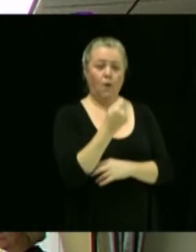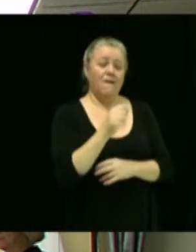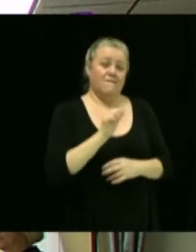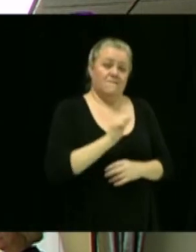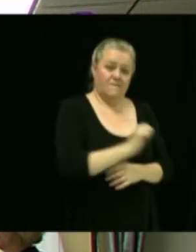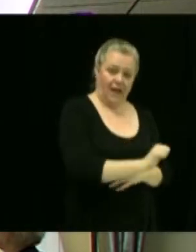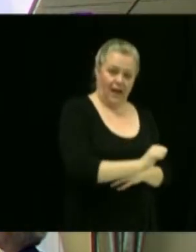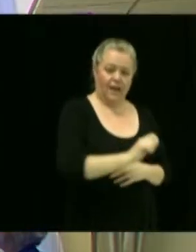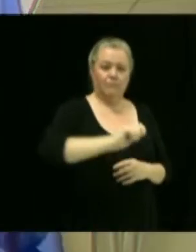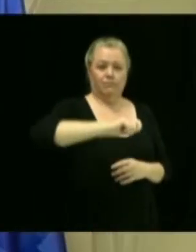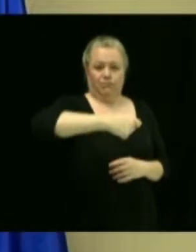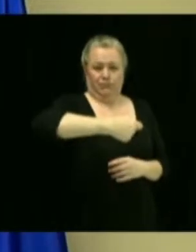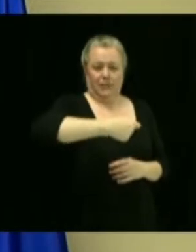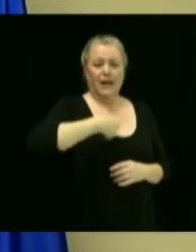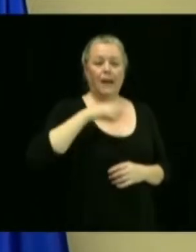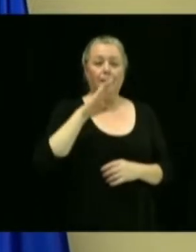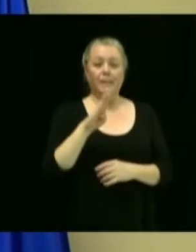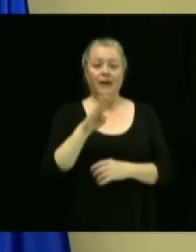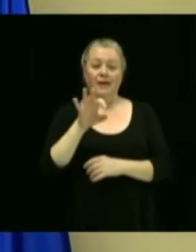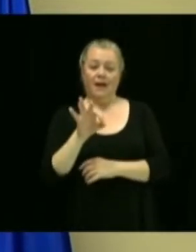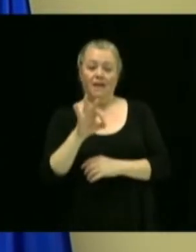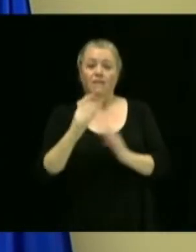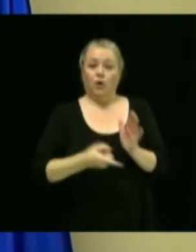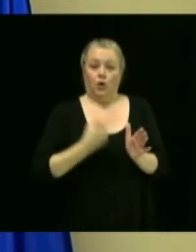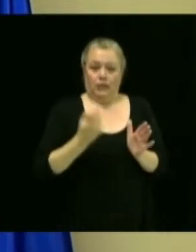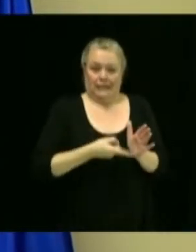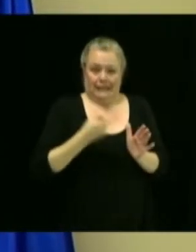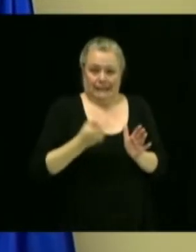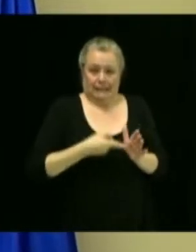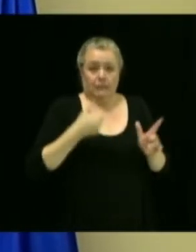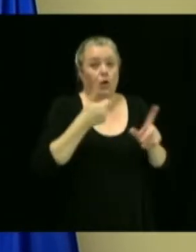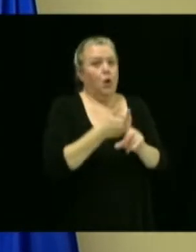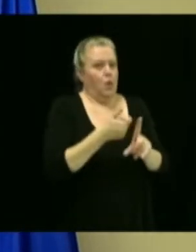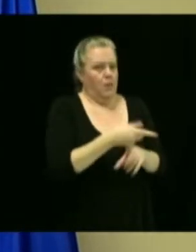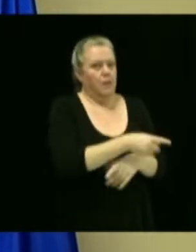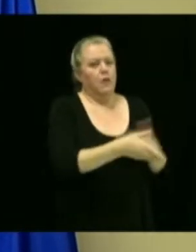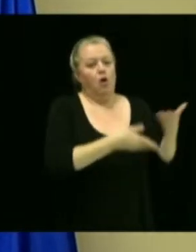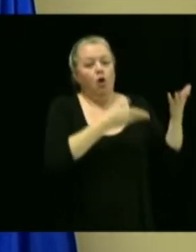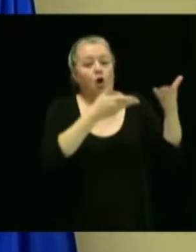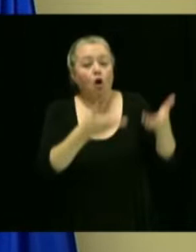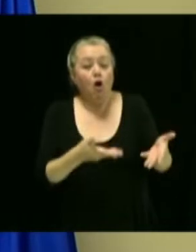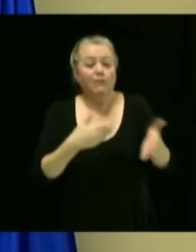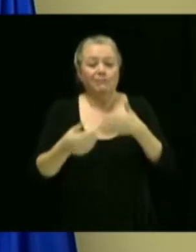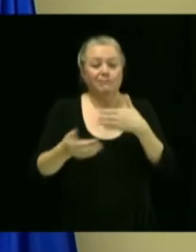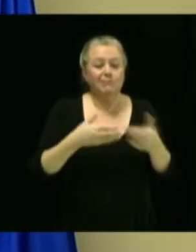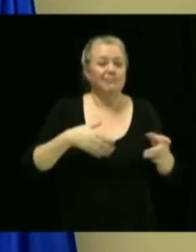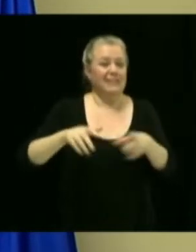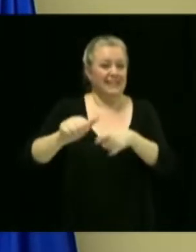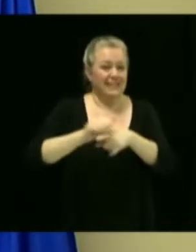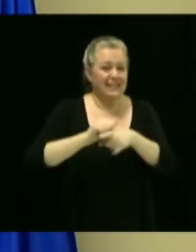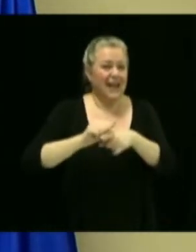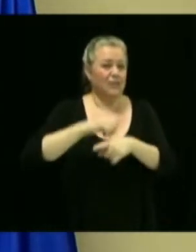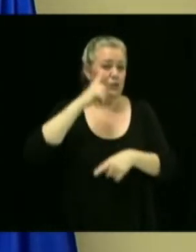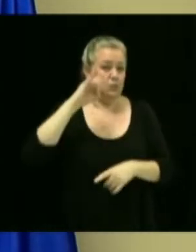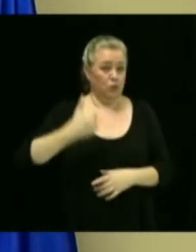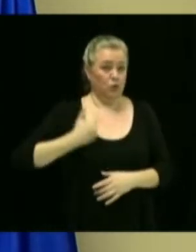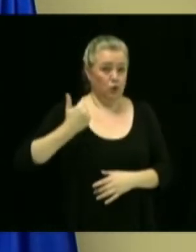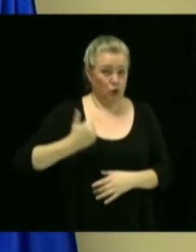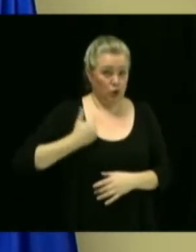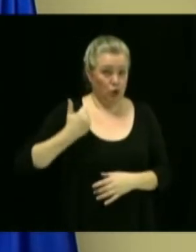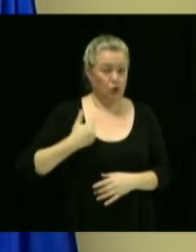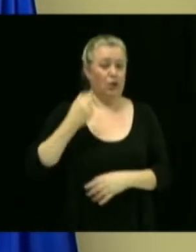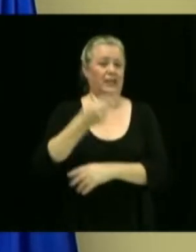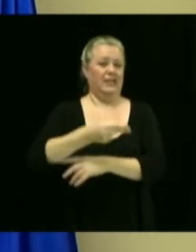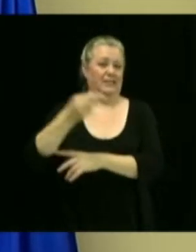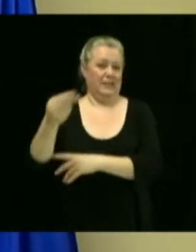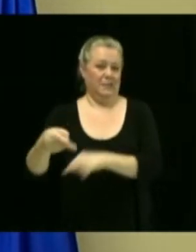BF Recycle, qui se sont distinguées en employabilité, encore une fois, en offrant des milieux de stage dynamique à des jeunes de Victoriaville en situation de